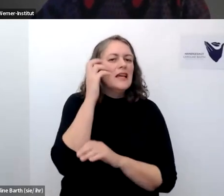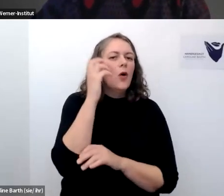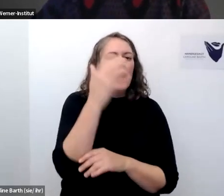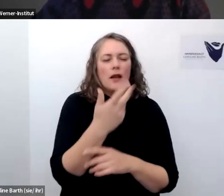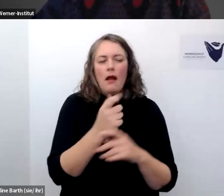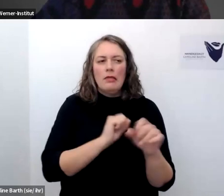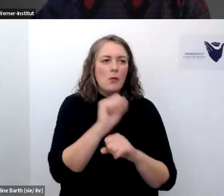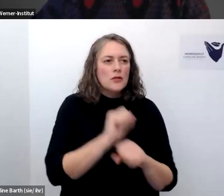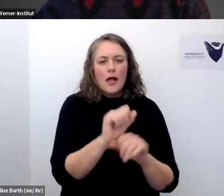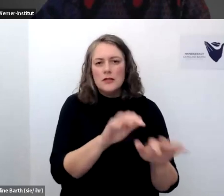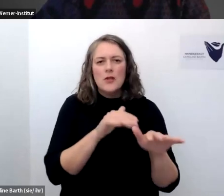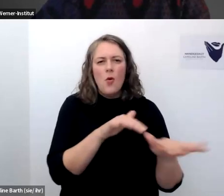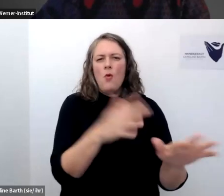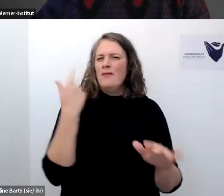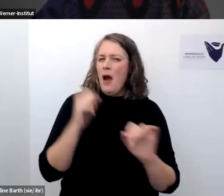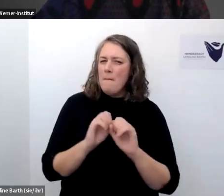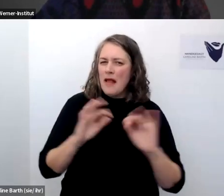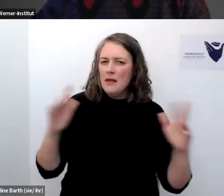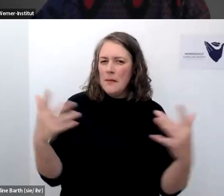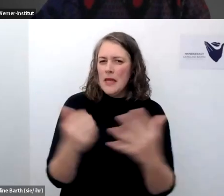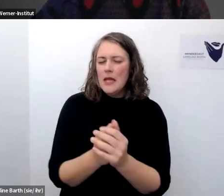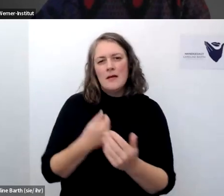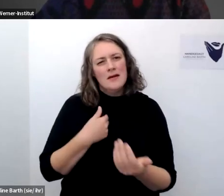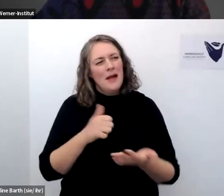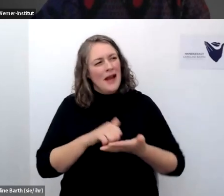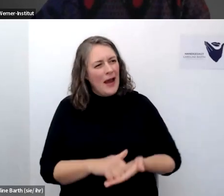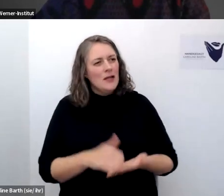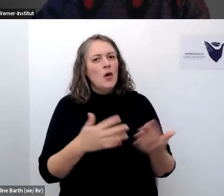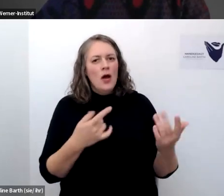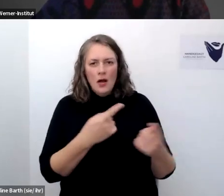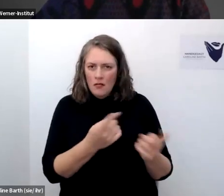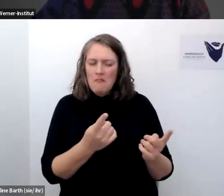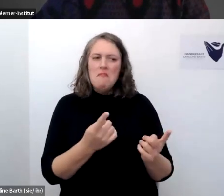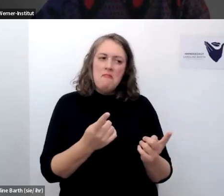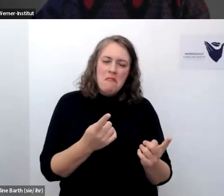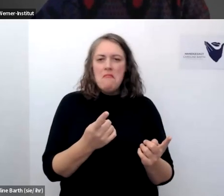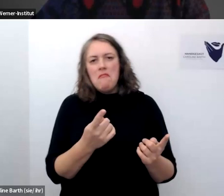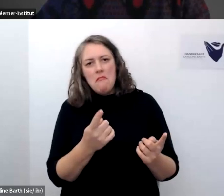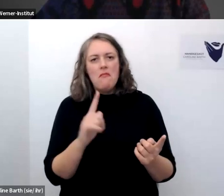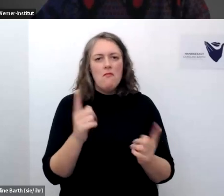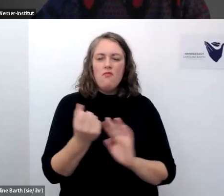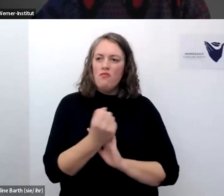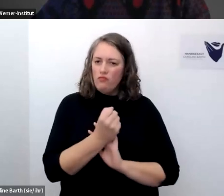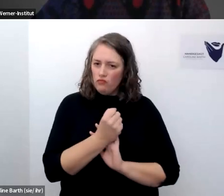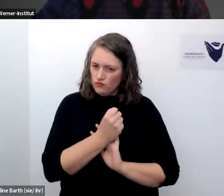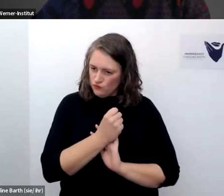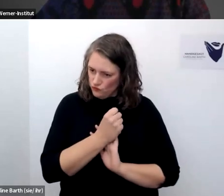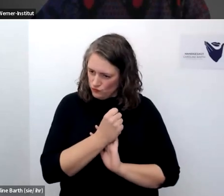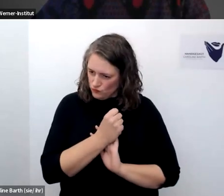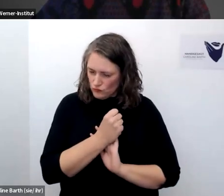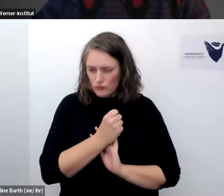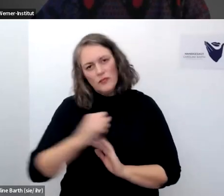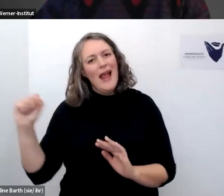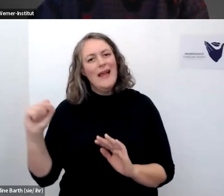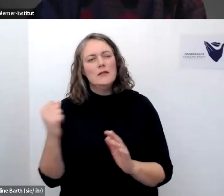demonstrationen in der pandemie phase dass sich da ja auch durchaus rechte und